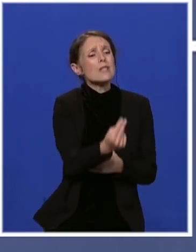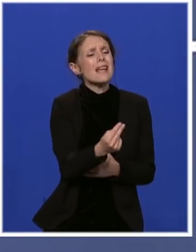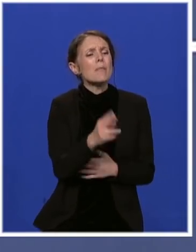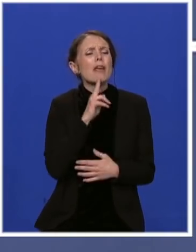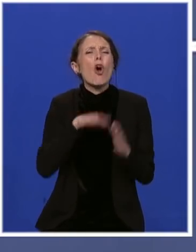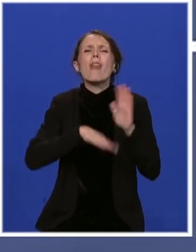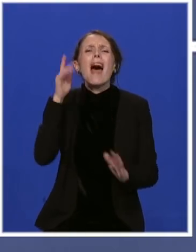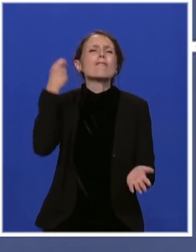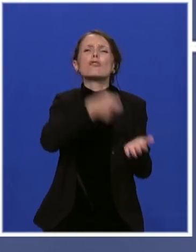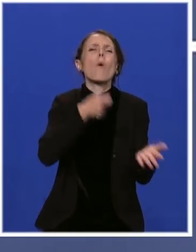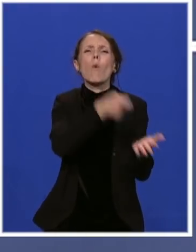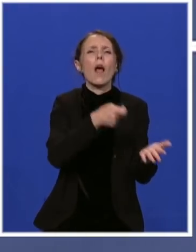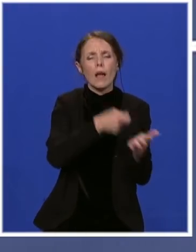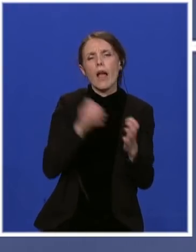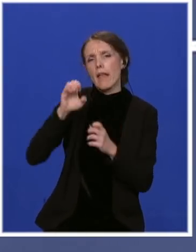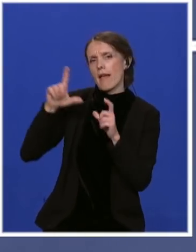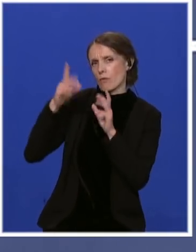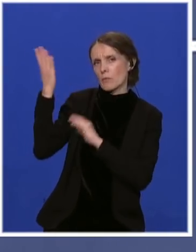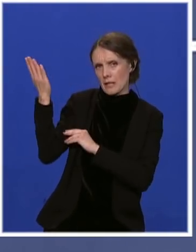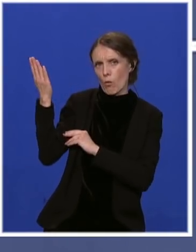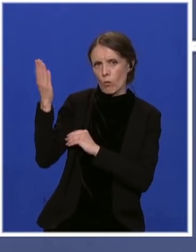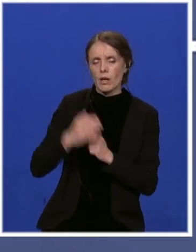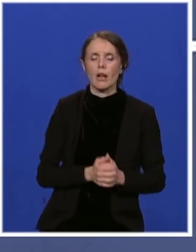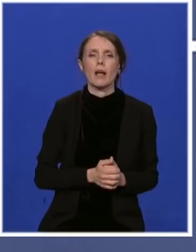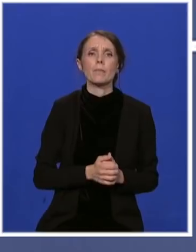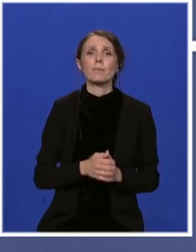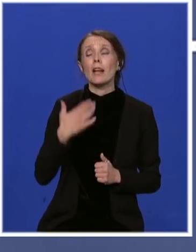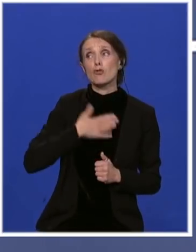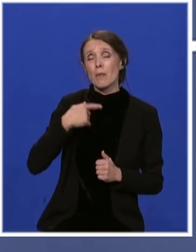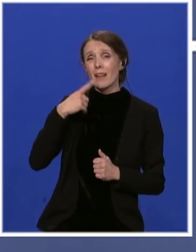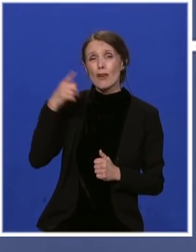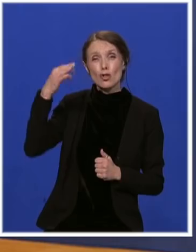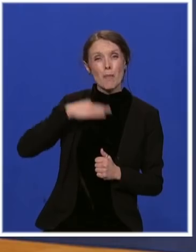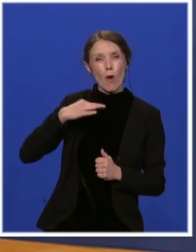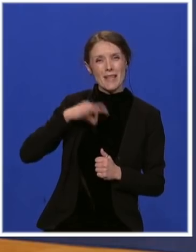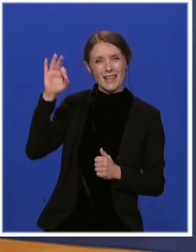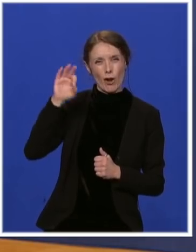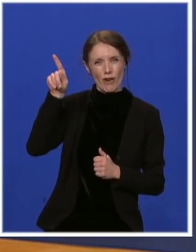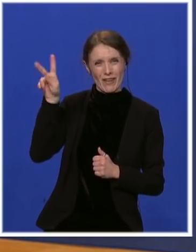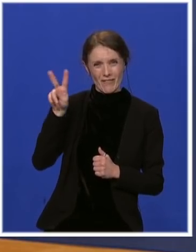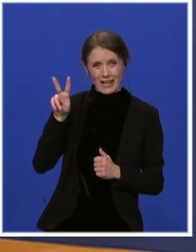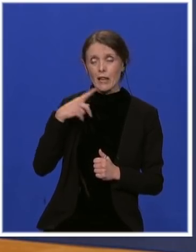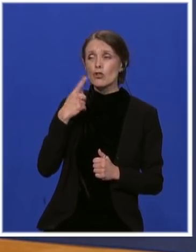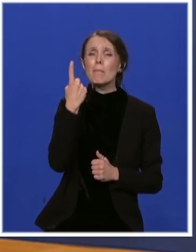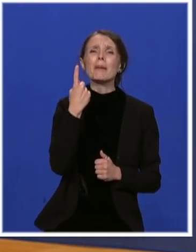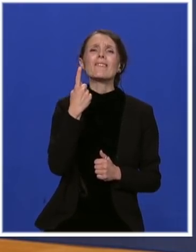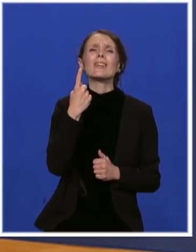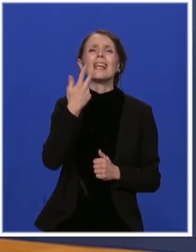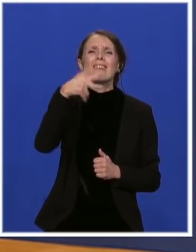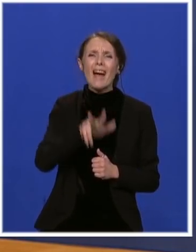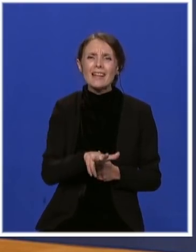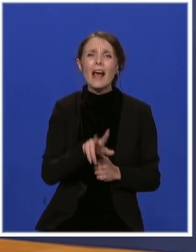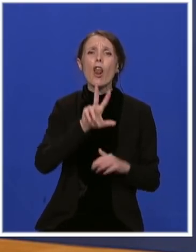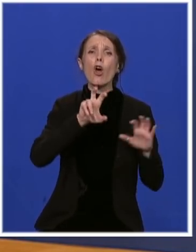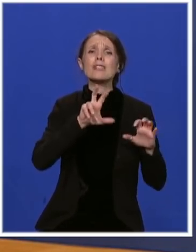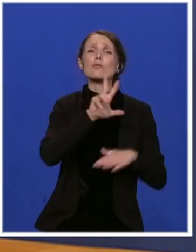Republiku Srbiju. Želim da vas obavestim, poštovani komesare Verhelji, da u prvom kvartalu smo imali 837 miliona